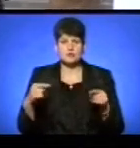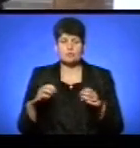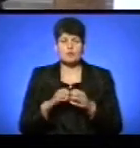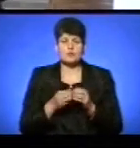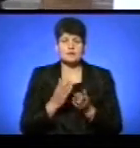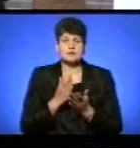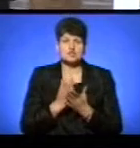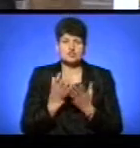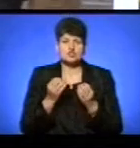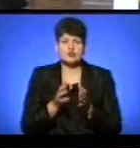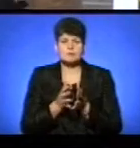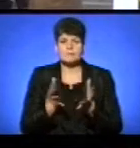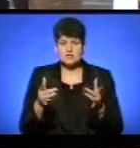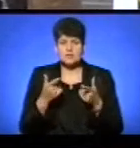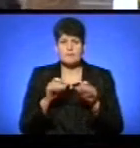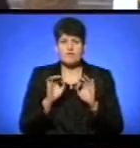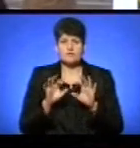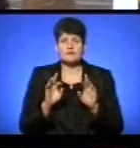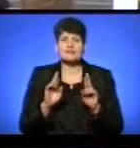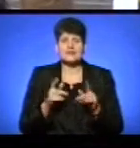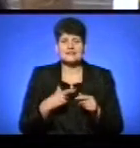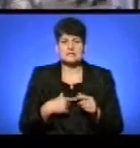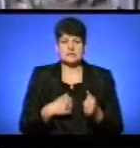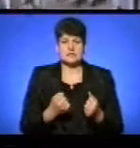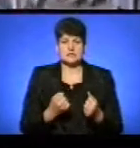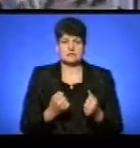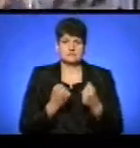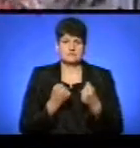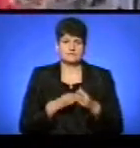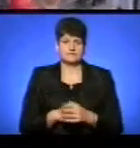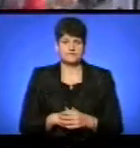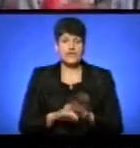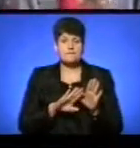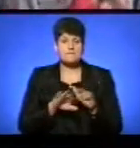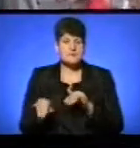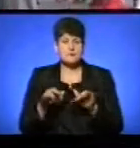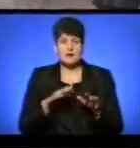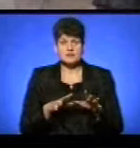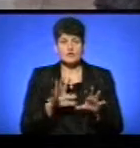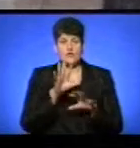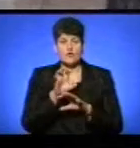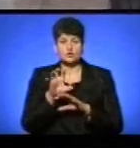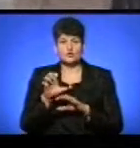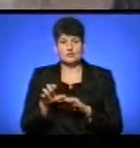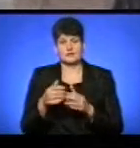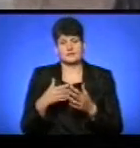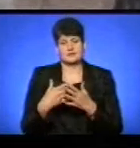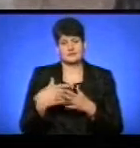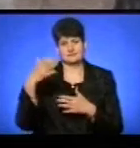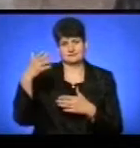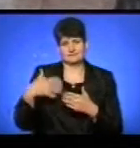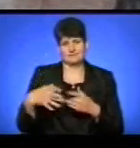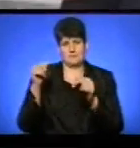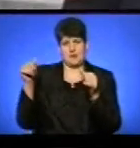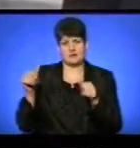існує. І ще більше вони повідомляють, як себе обезпечити. Після акції учасники фотографуються на фоні тематичного банера, щоб